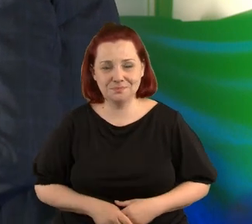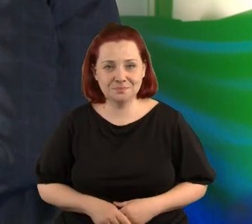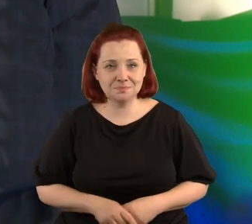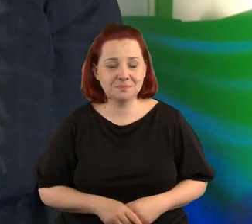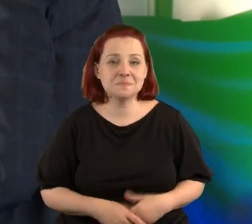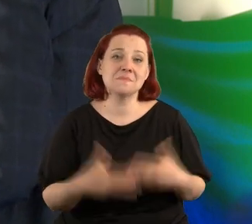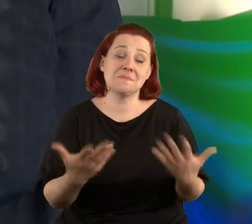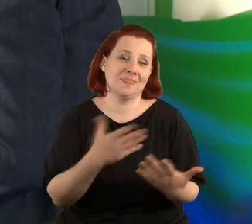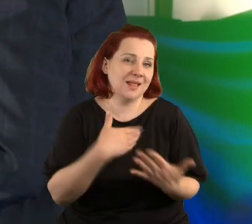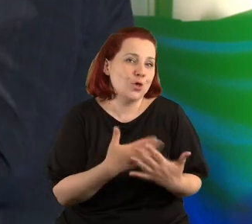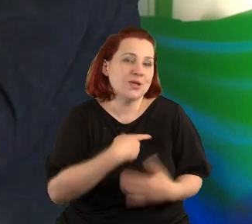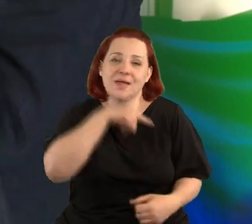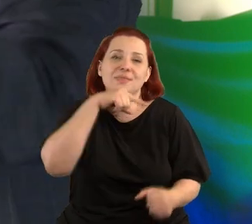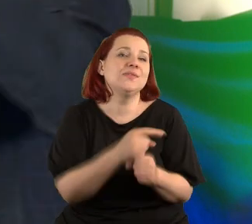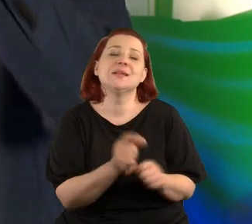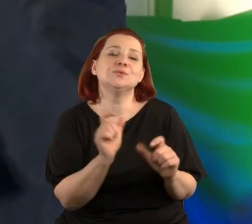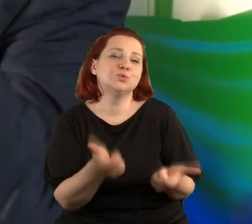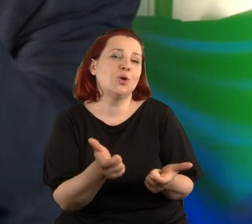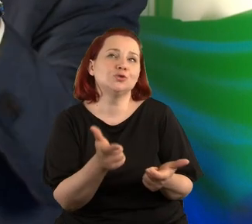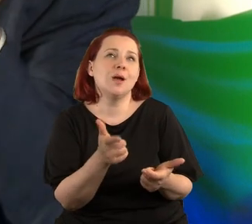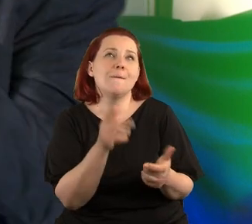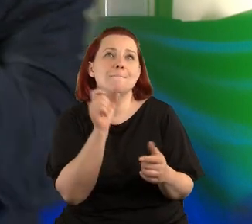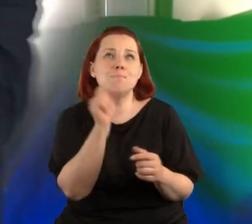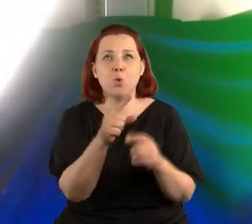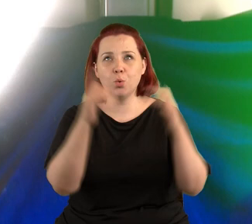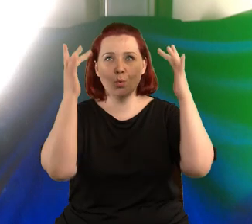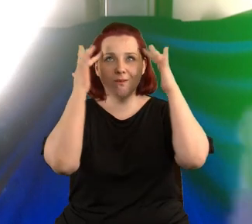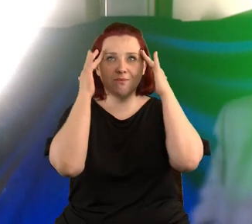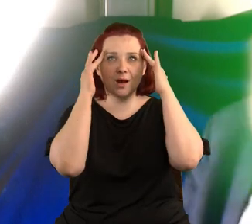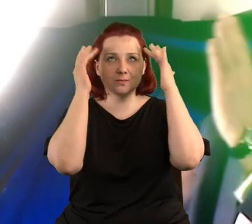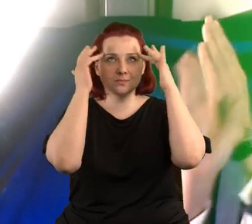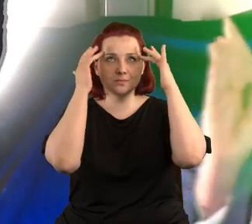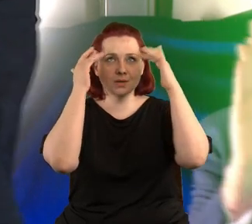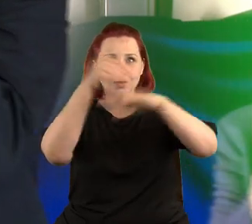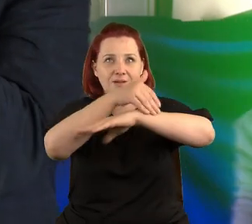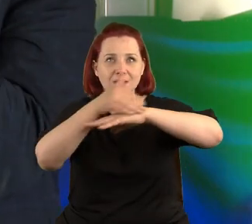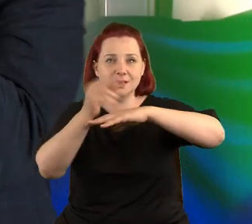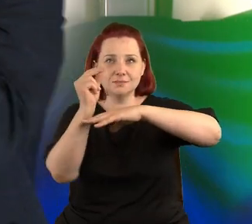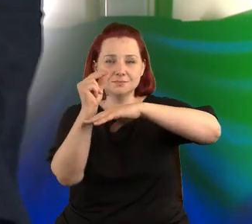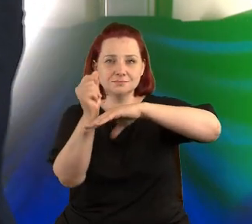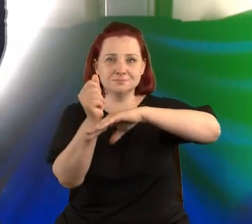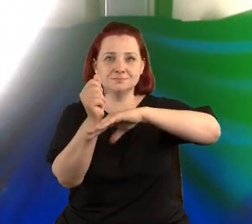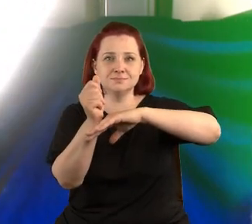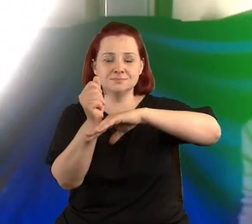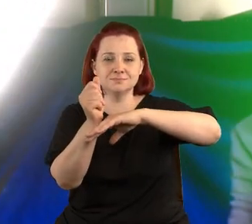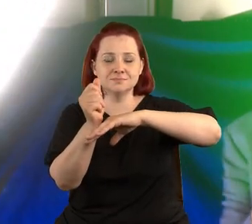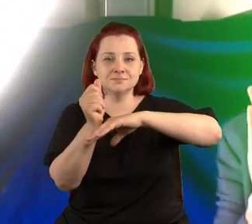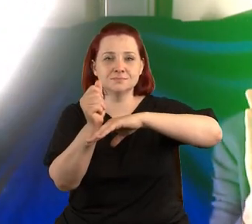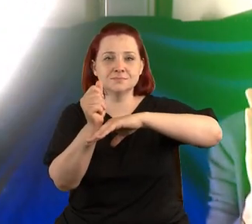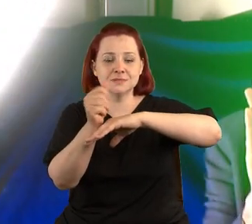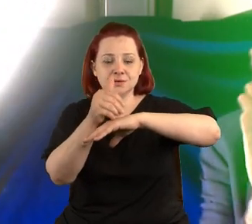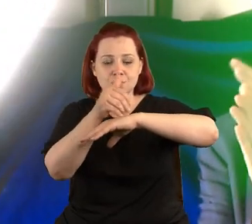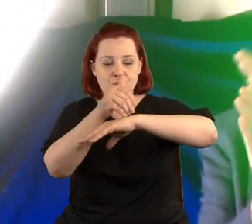Więc twierdzę, że gdzieś jest taki pstyczek, elektryczek, gdzieś jest taka granica, poza którą